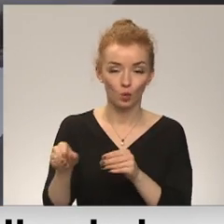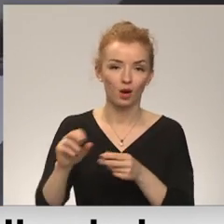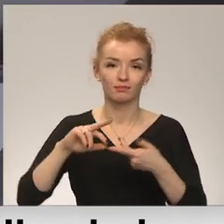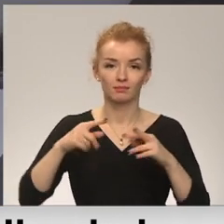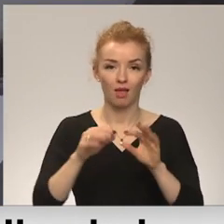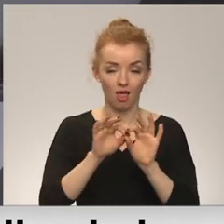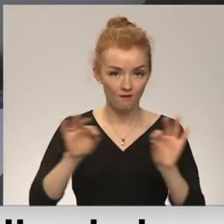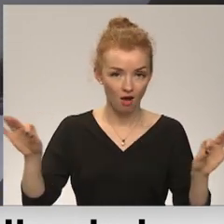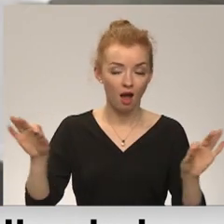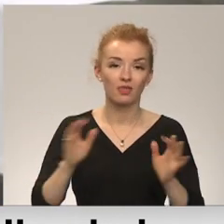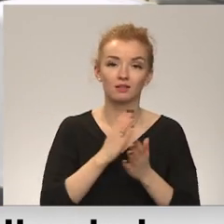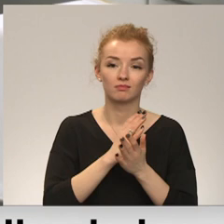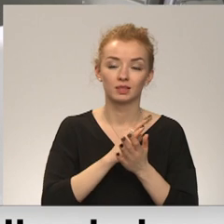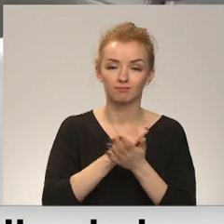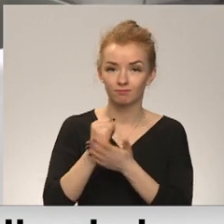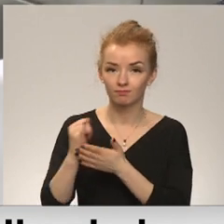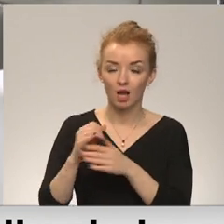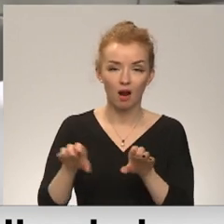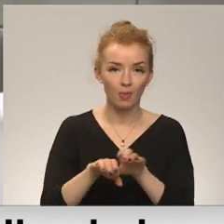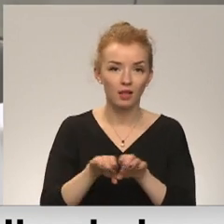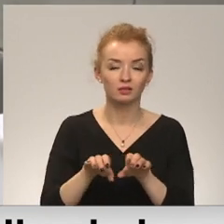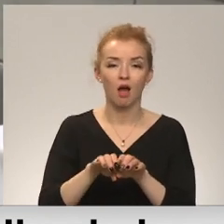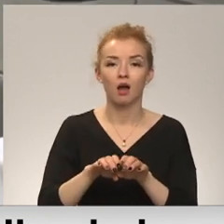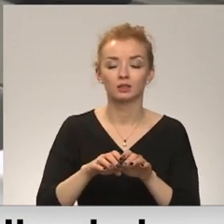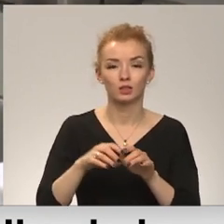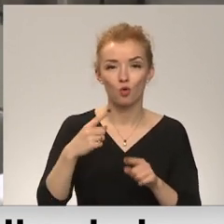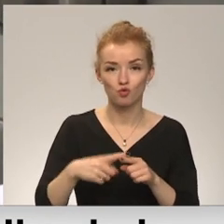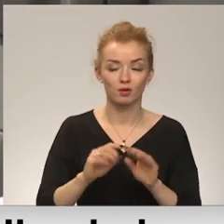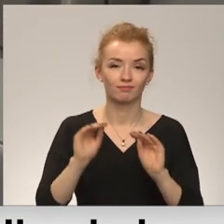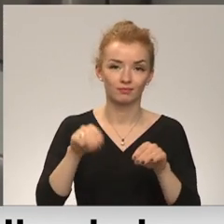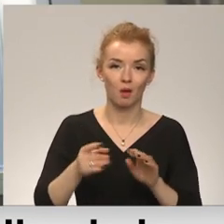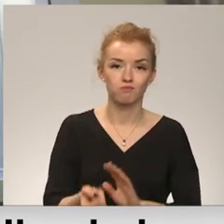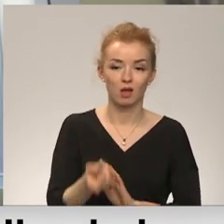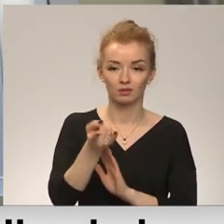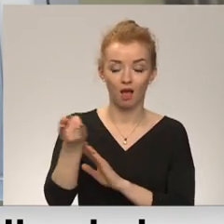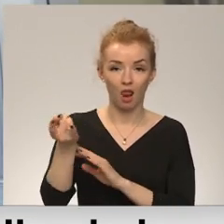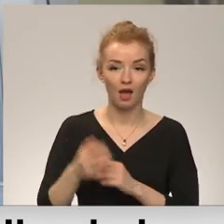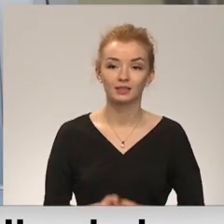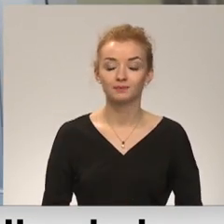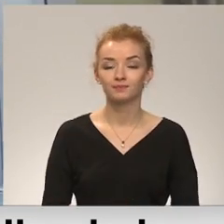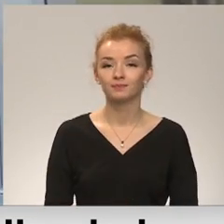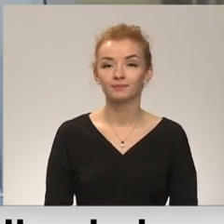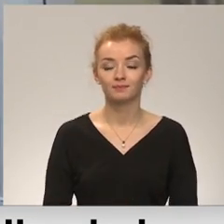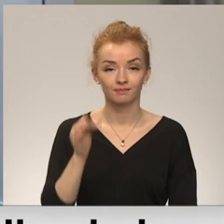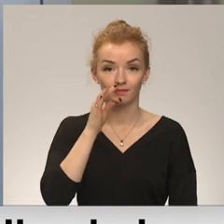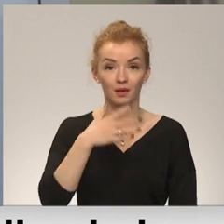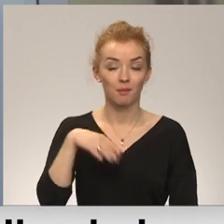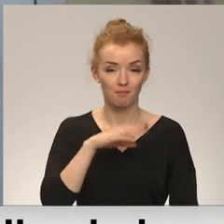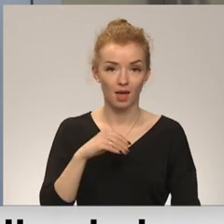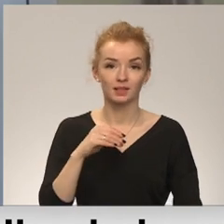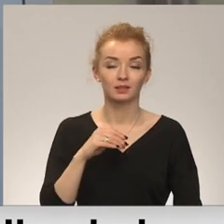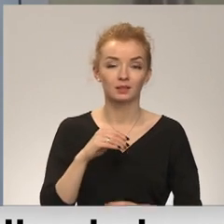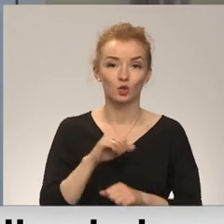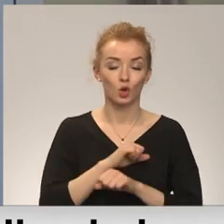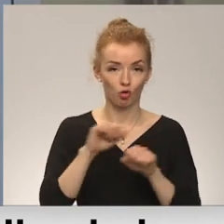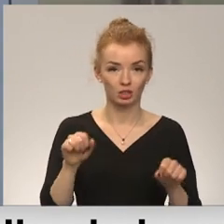elektroinstallācijas, sakārtota kanalizācijas un notekūdeņu sistēma ierīkots pacēlājs. Mēs spēsim nodrošināt sabiedrības